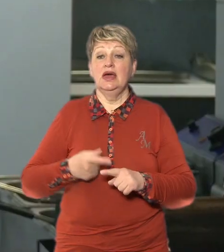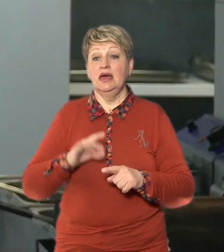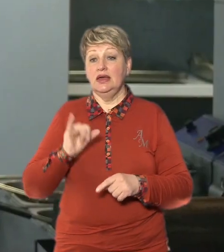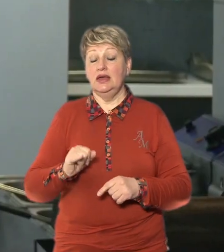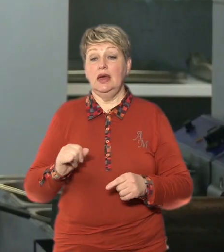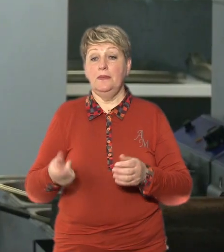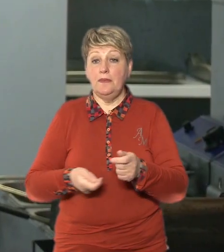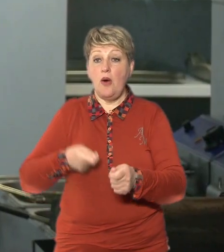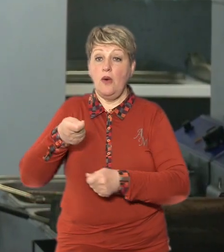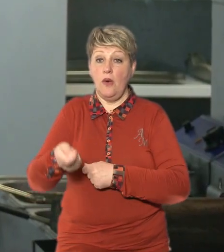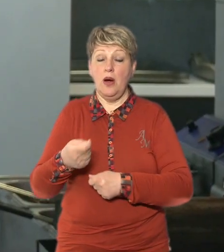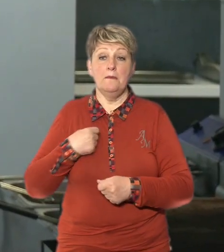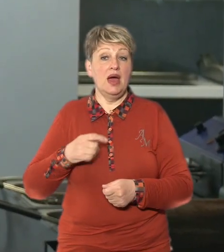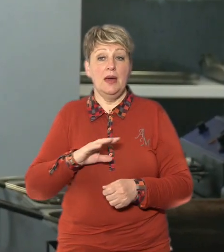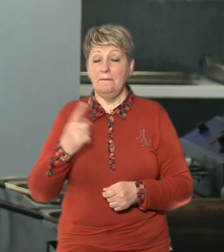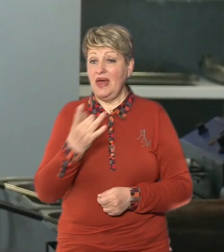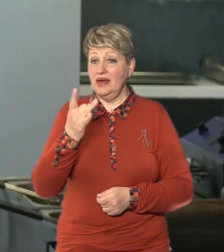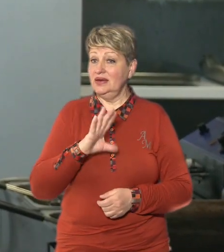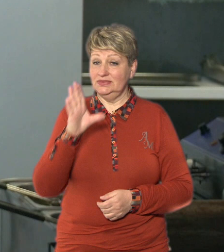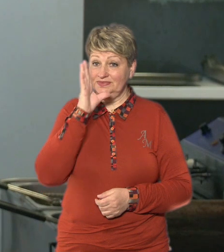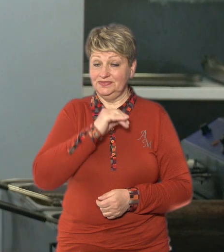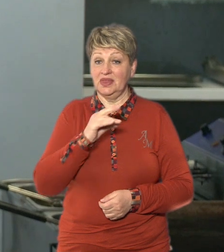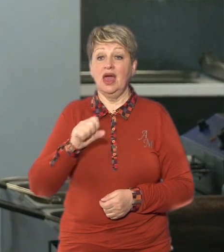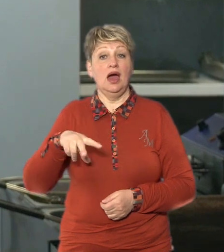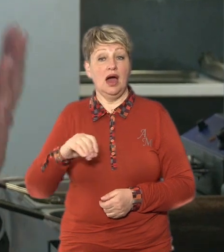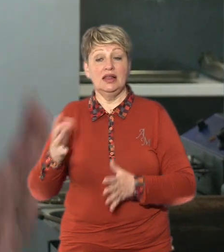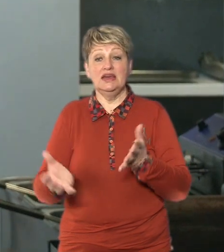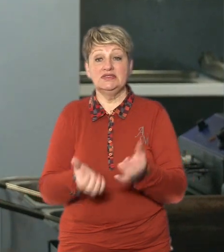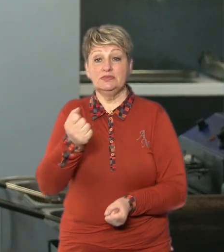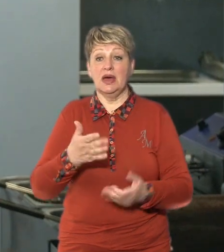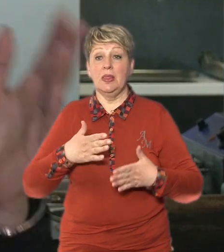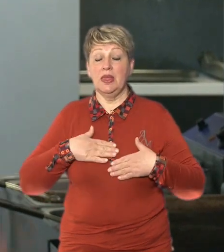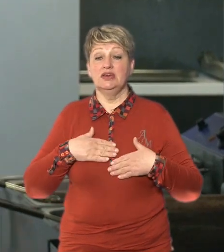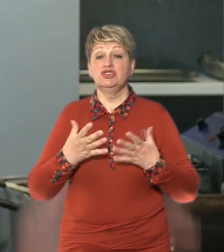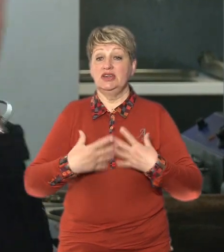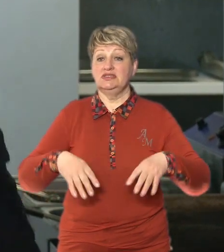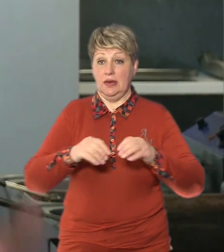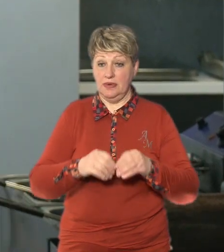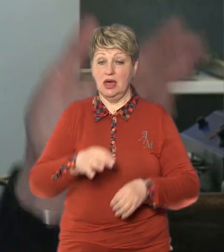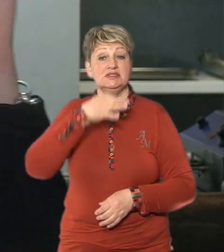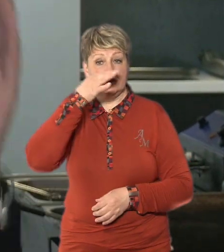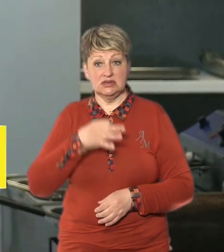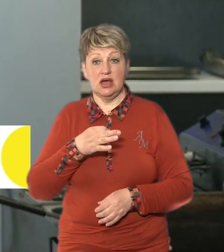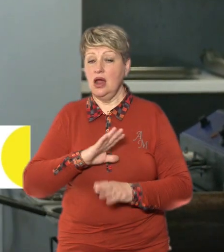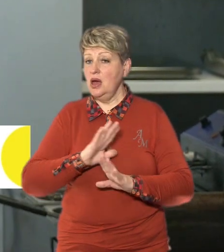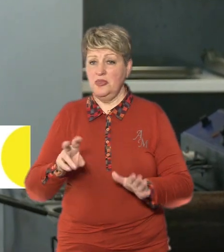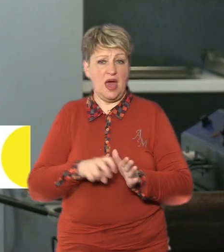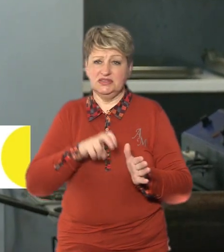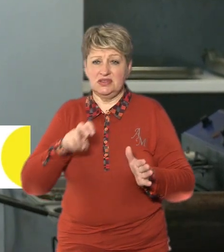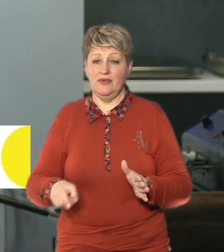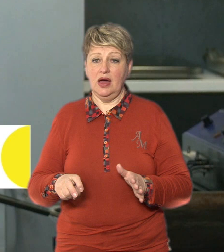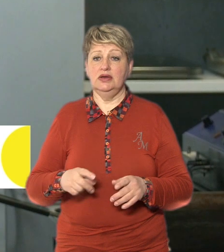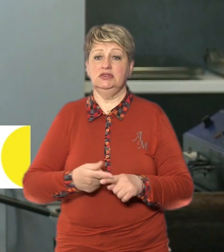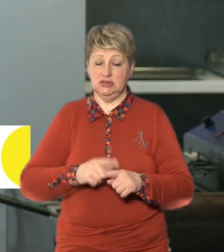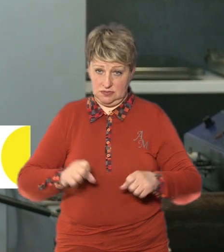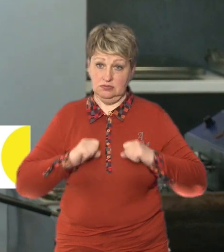Не з першого разу нам вдалося, але за підтримки нашої сім'ї нам казали Не здавайтеся, спробуйте, поки не подолайте це